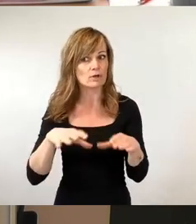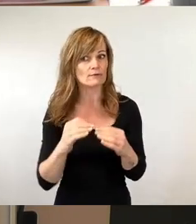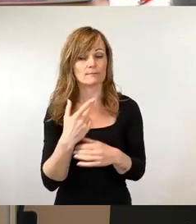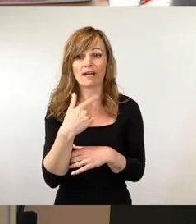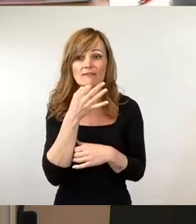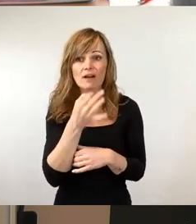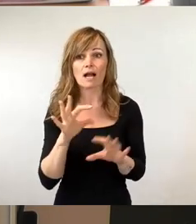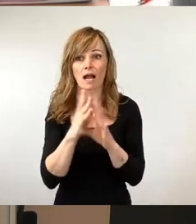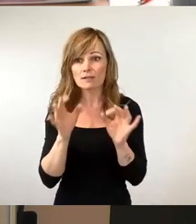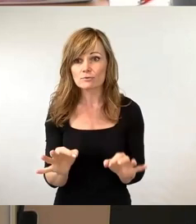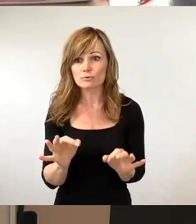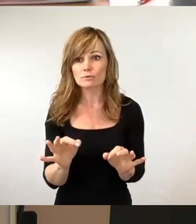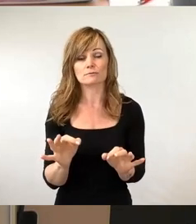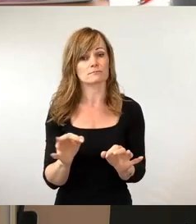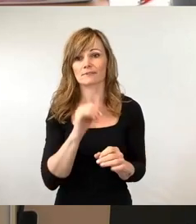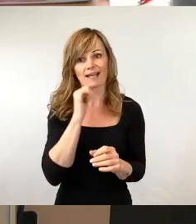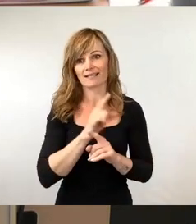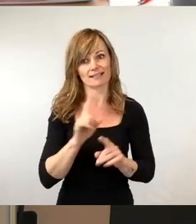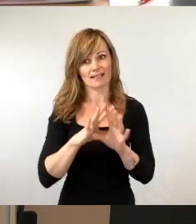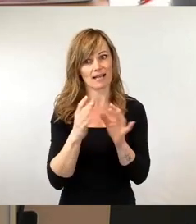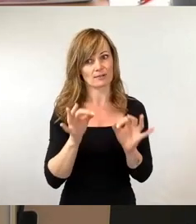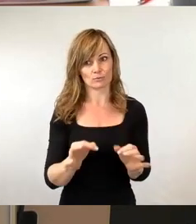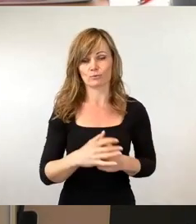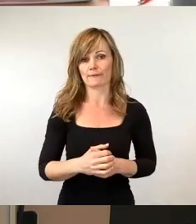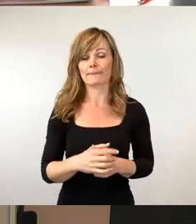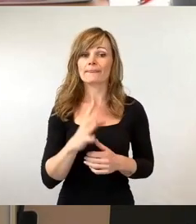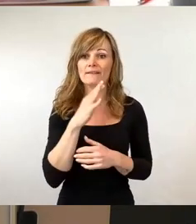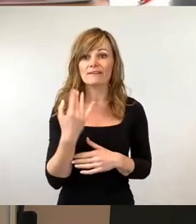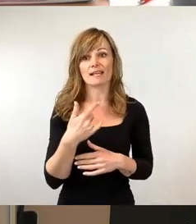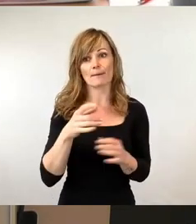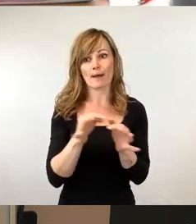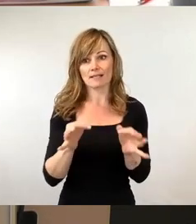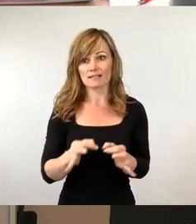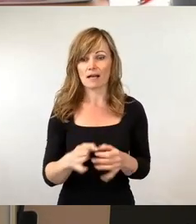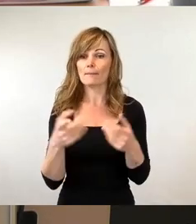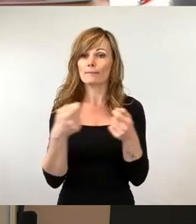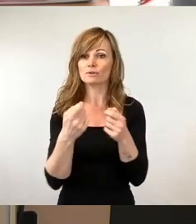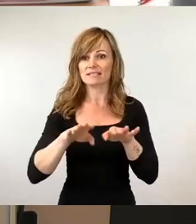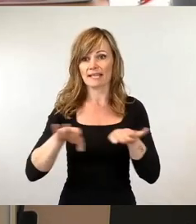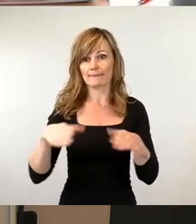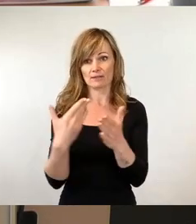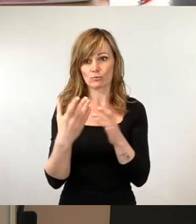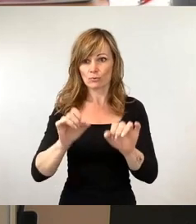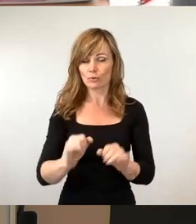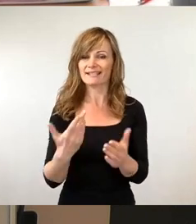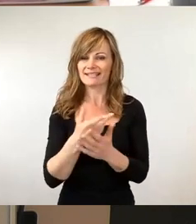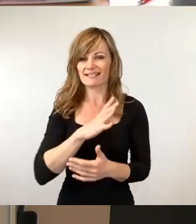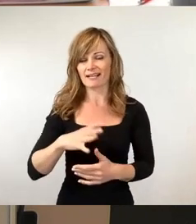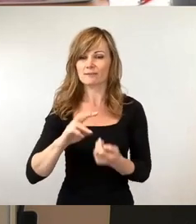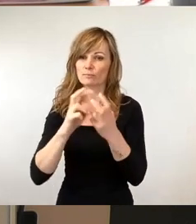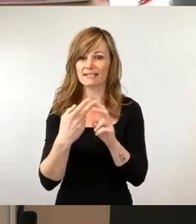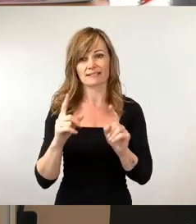natürlich nicht, weil ganz viele Maßnahmen von dem, was auf Bundesebene möglich gemacht wurde, müssen in Sachsen auch noch umgesetzt werden und das